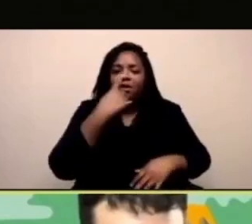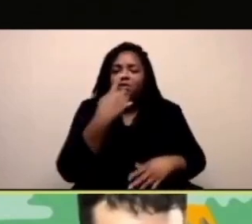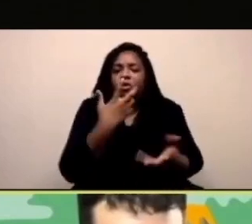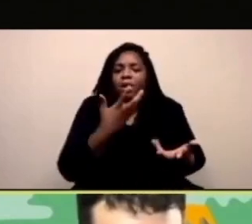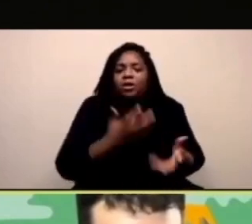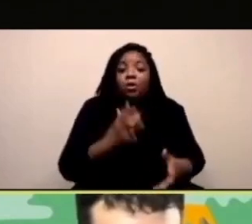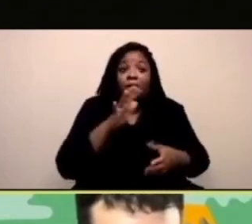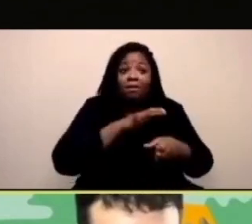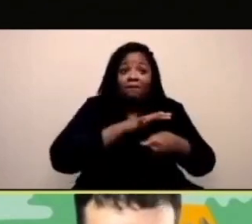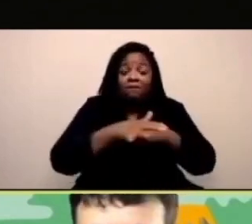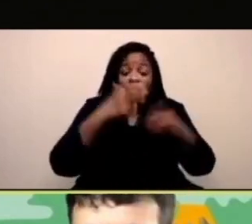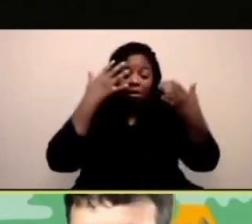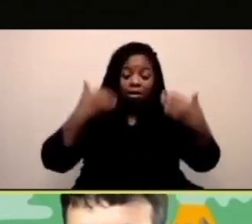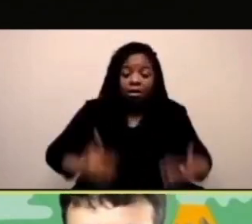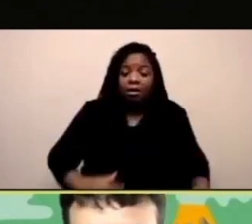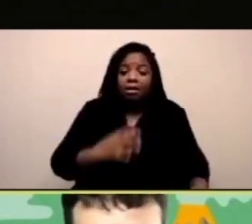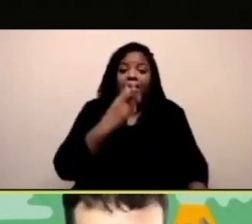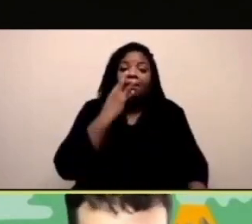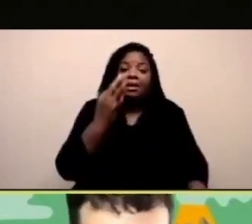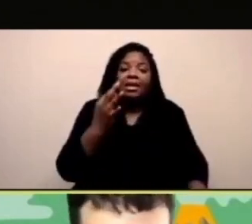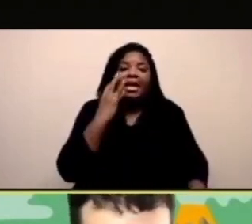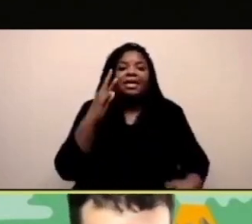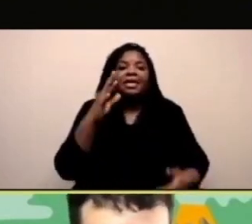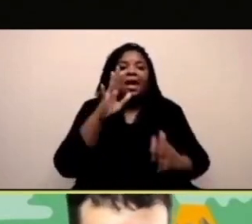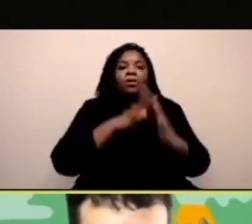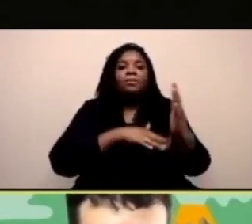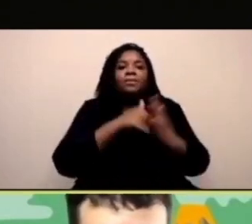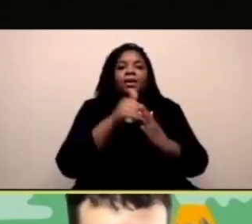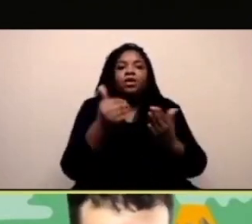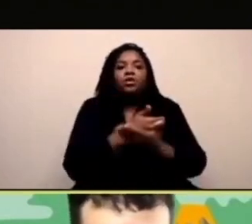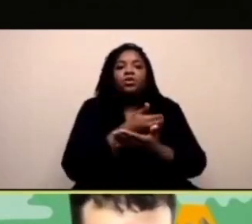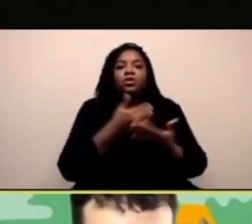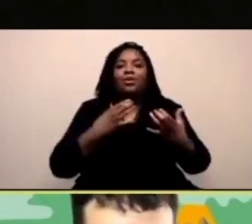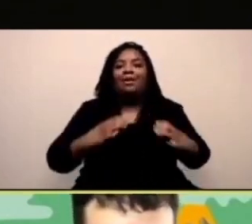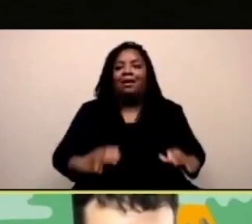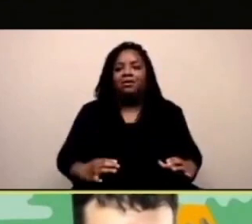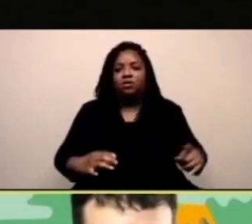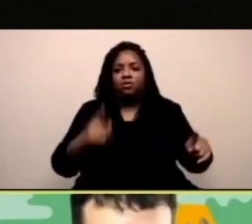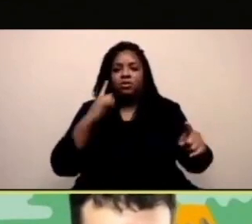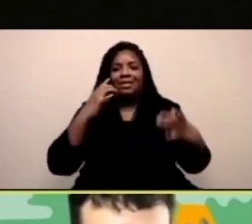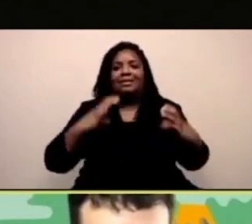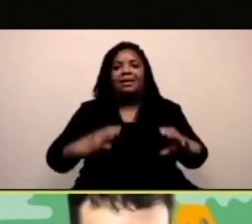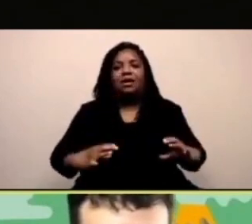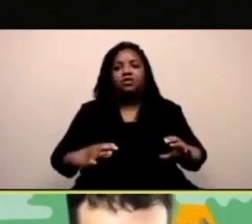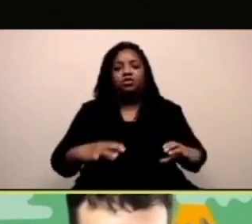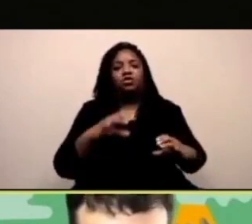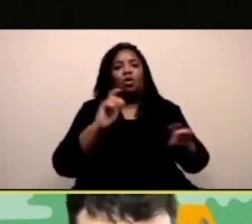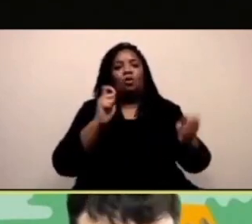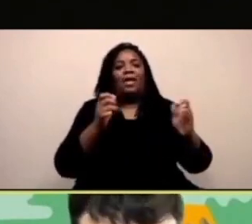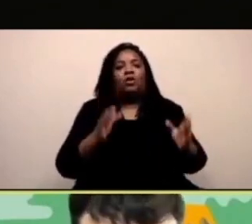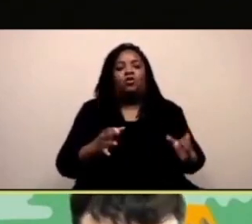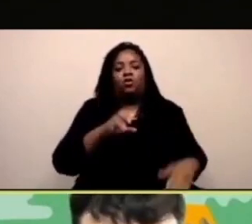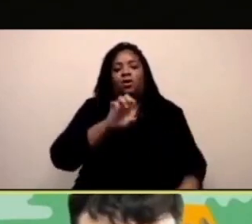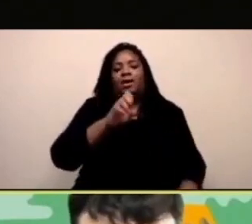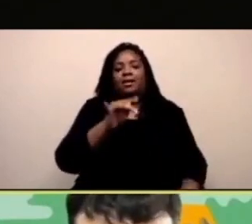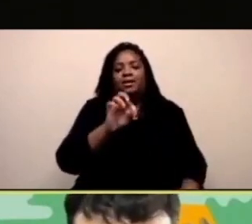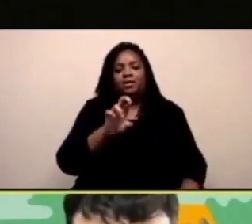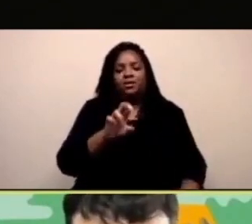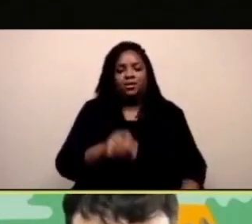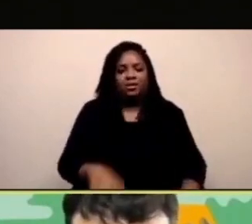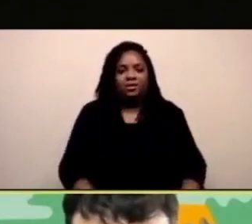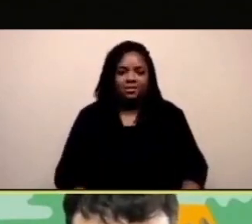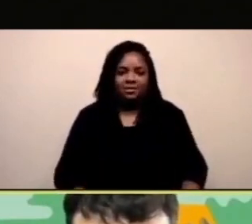Adesso voglio invece del gatto voglio mettere un naso tipo gatto.